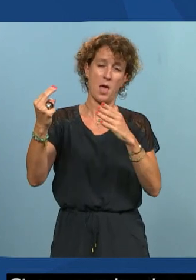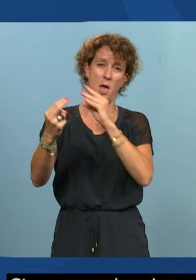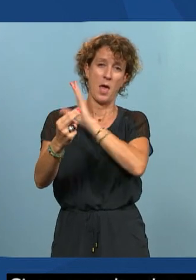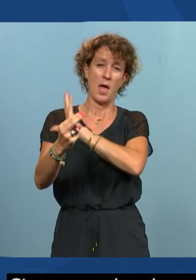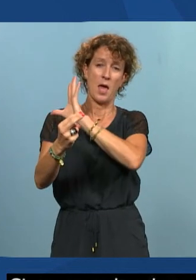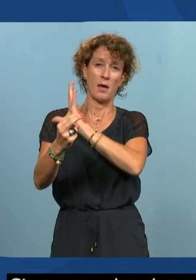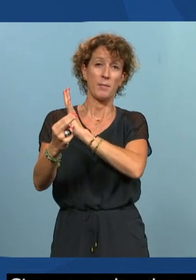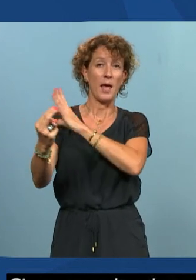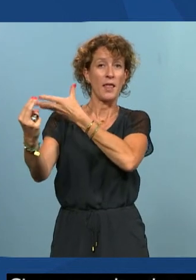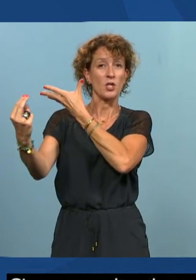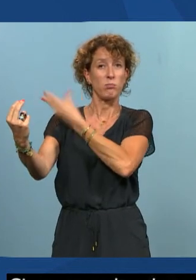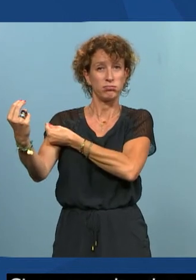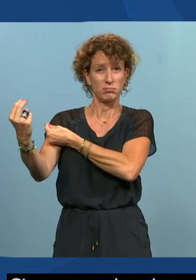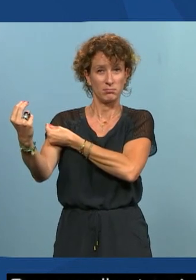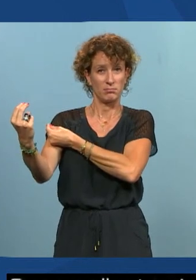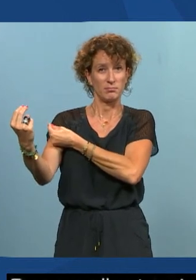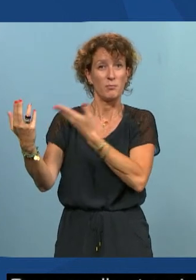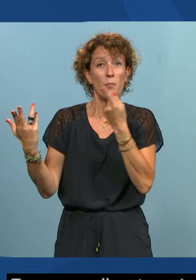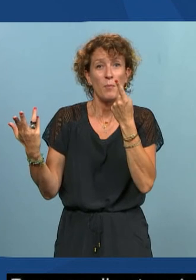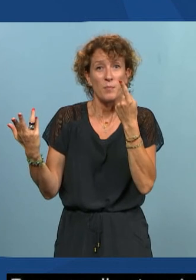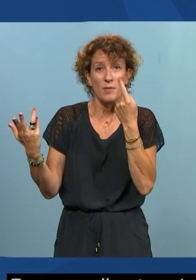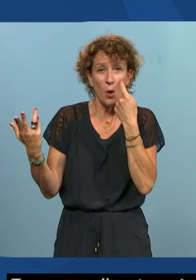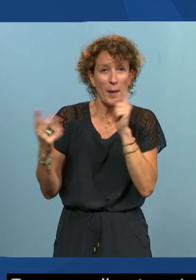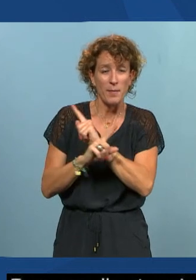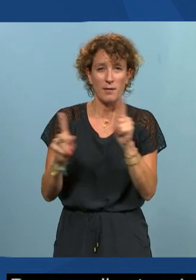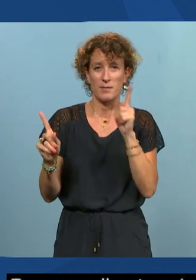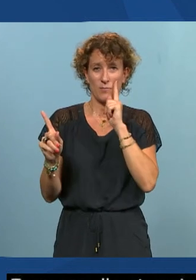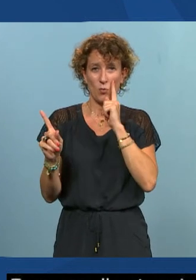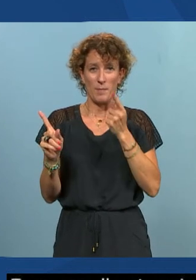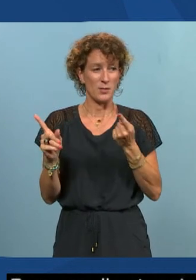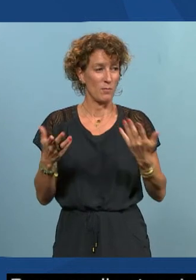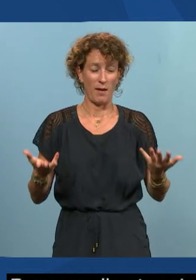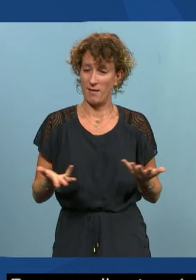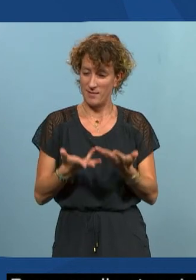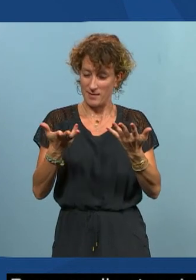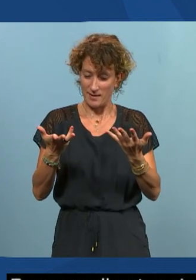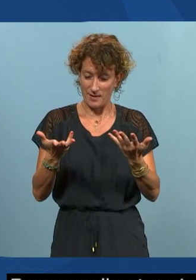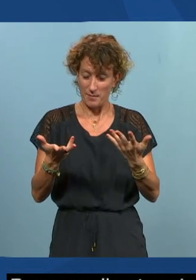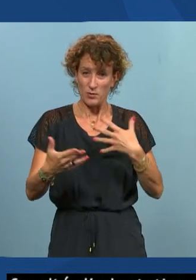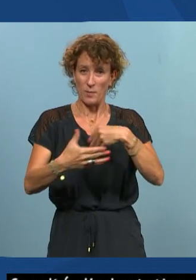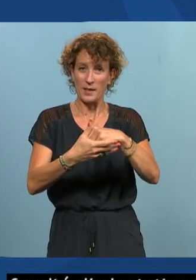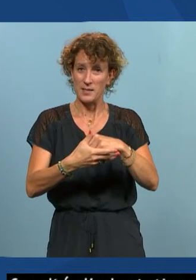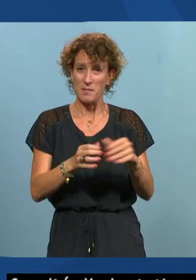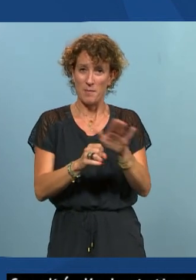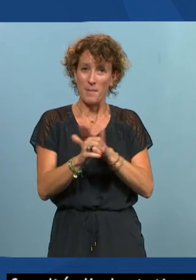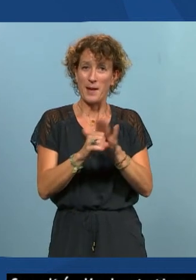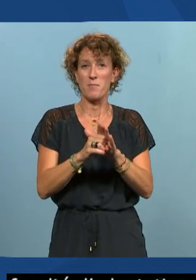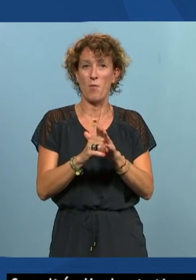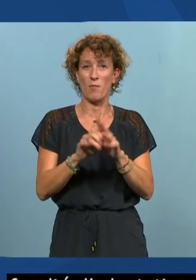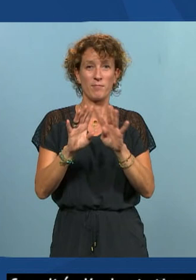voit pas toujours parce que pour arriver à être parmi vous et à être efficace parmi vous on va dire ça comme ça